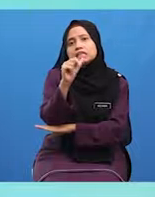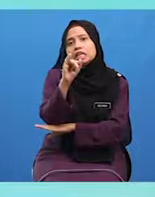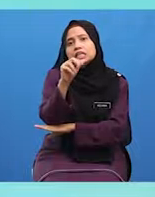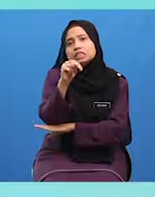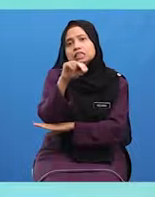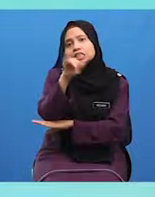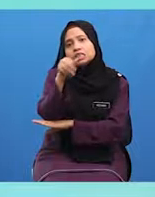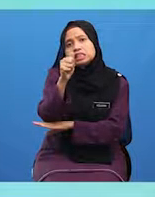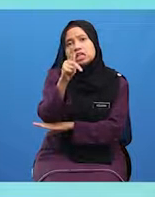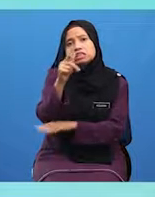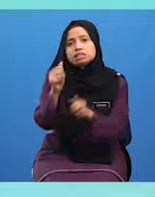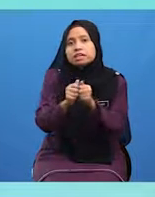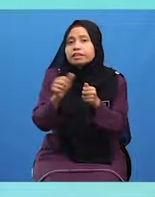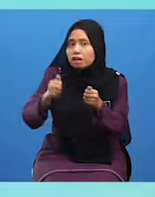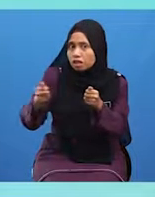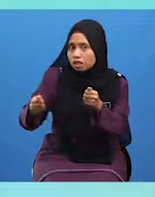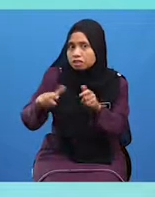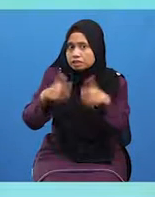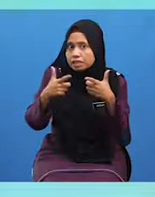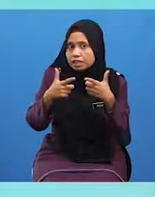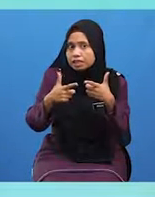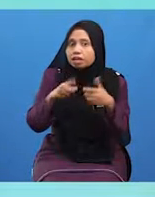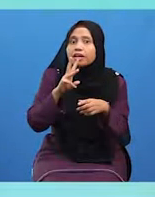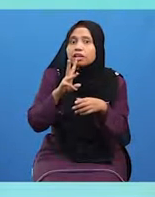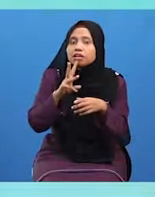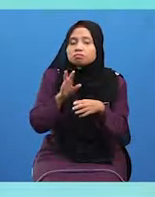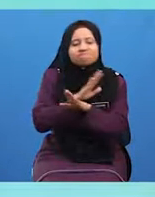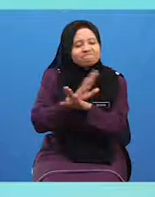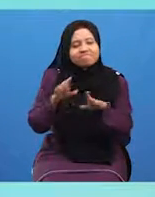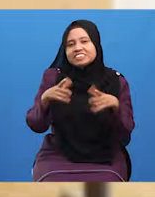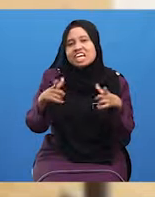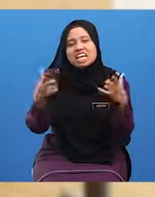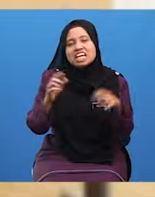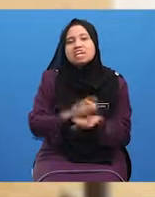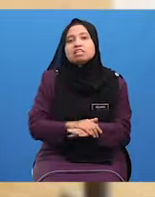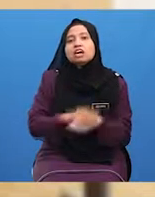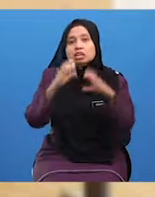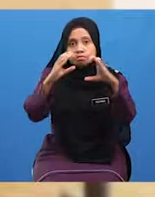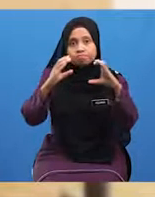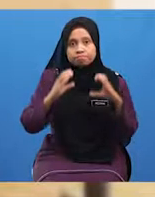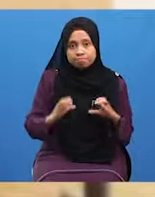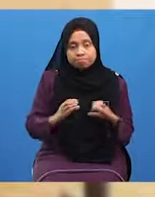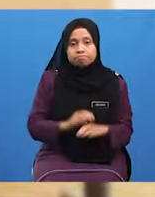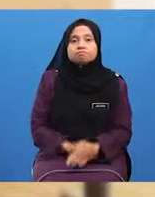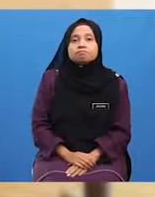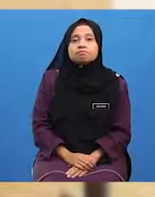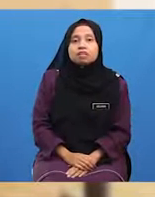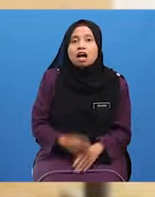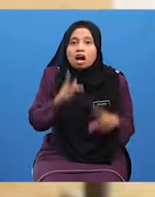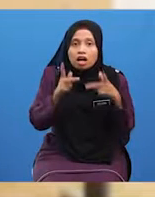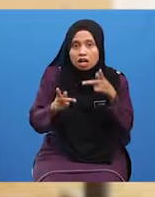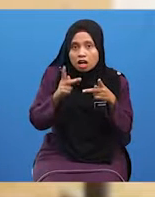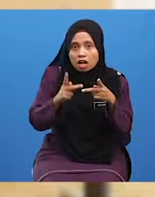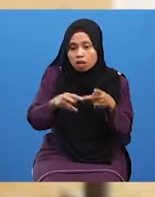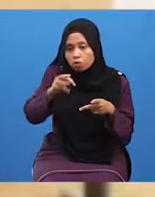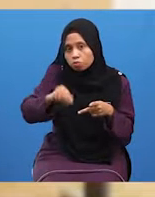selain daripada air? Dah tentu tak sama Caranya ialah Sekiranya